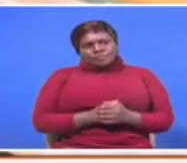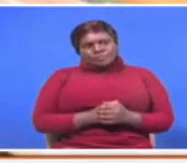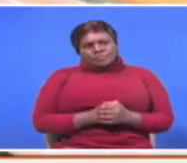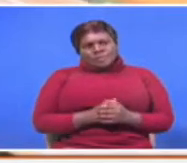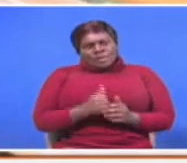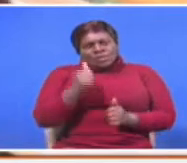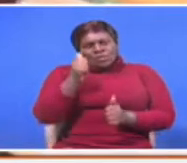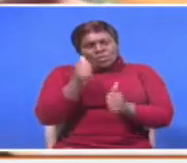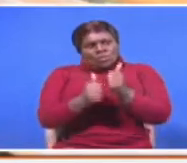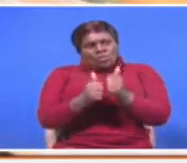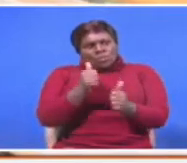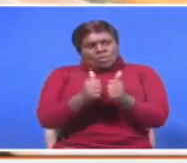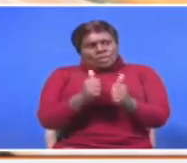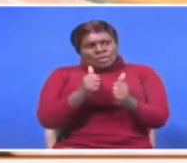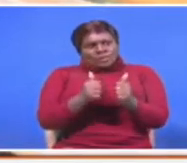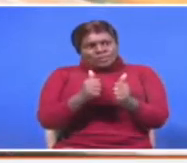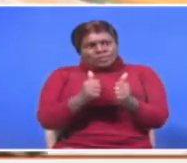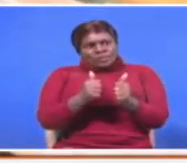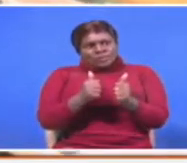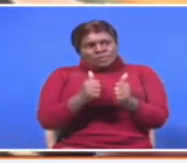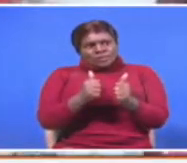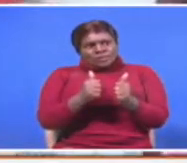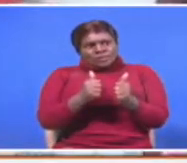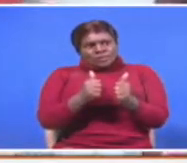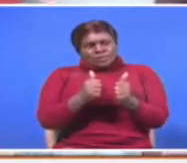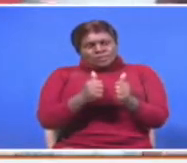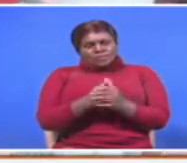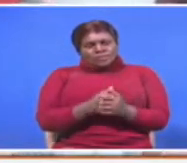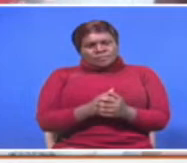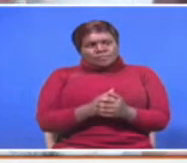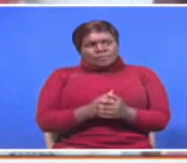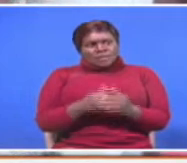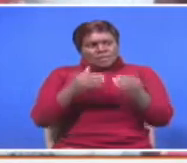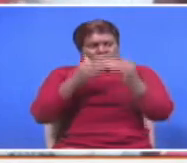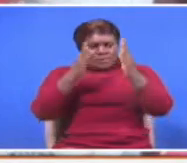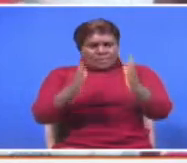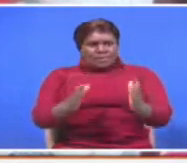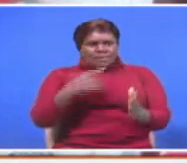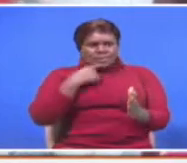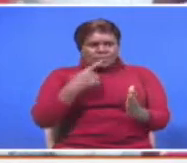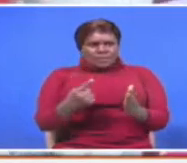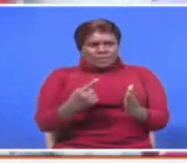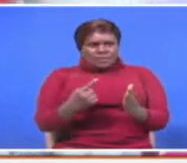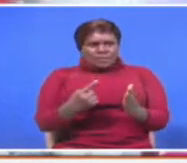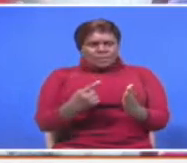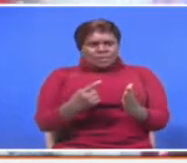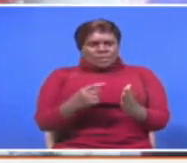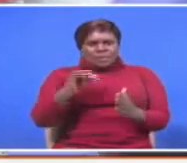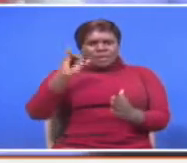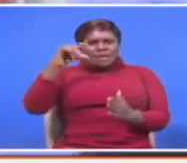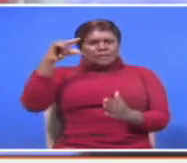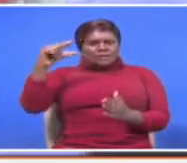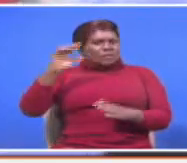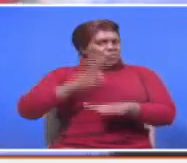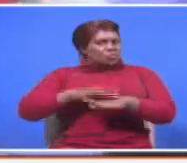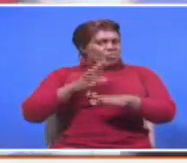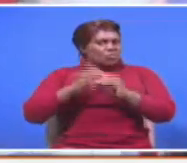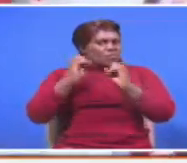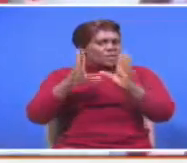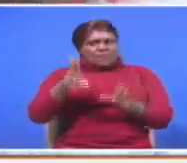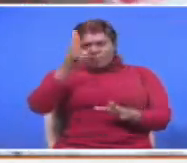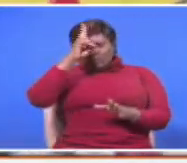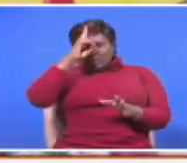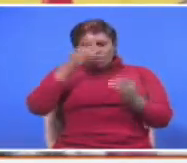kwi mali was being destroyed in Bondo. Kulingana na viongozi hao, Kome hafaitena kuwa inspector generali wa